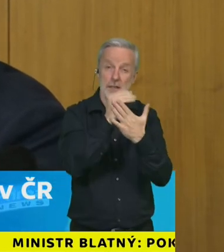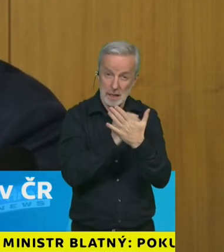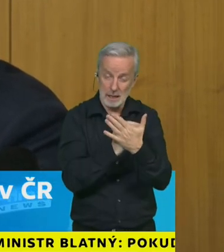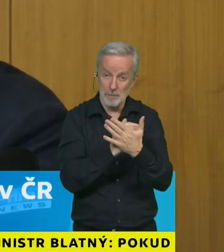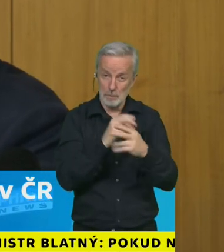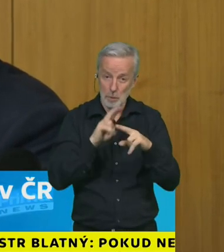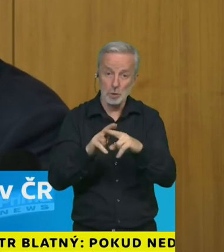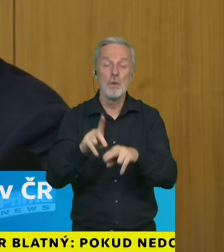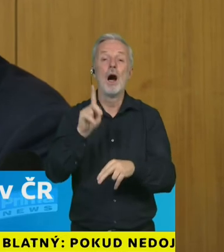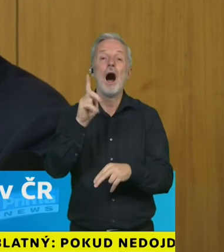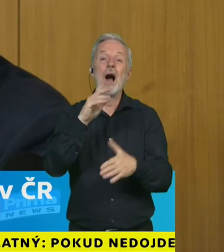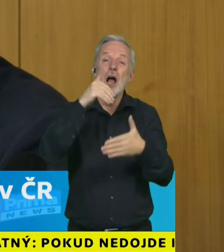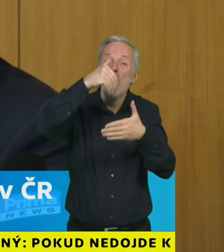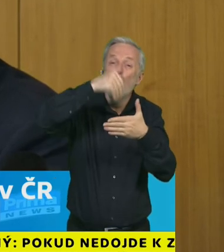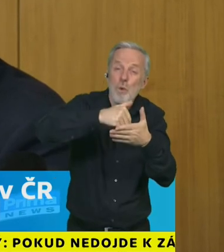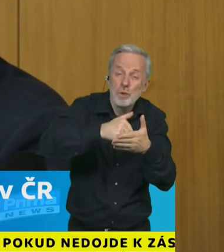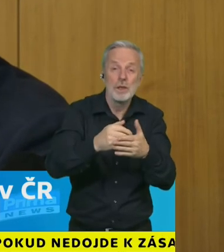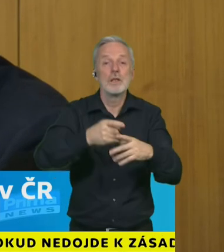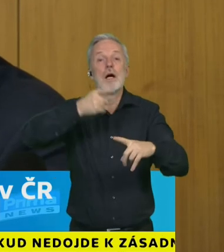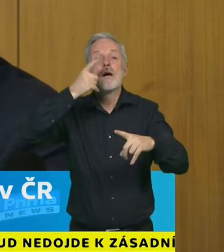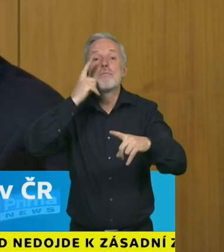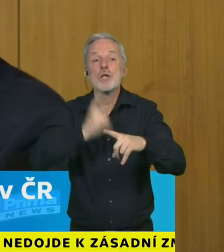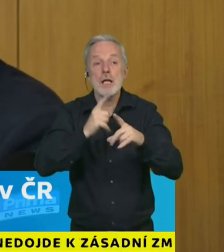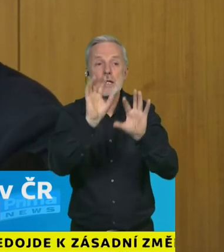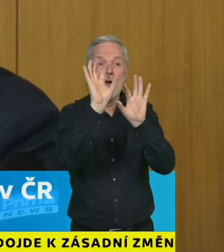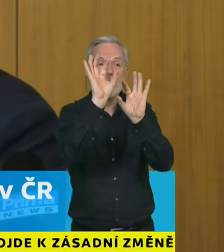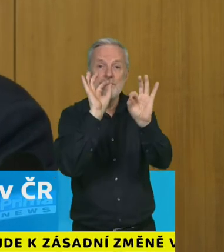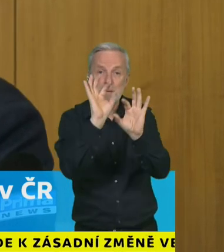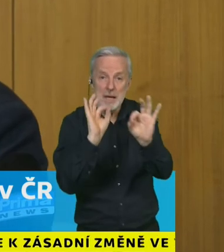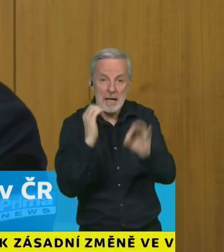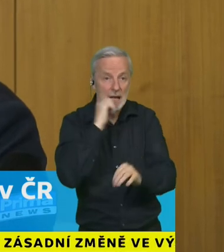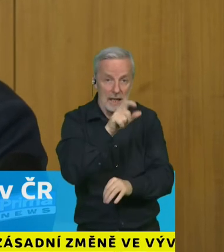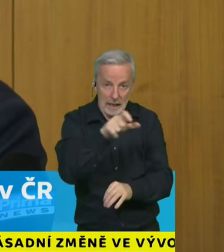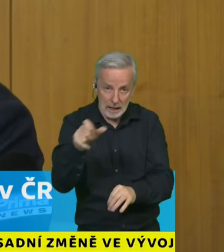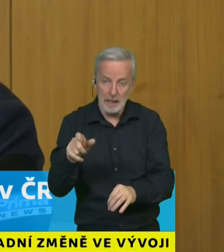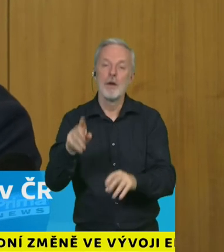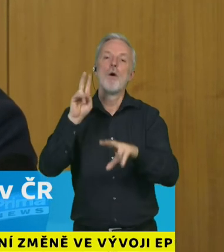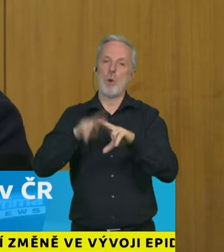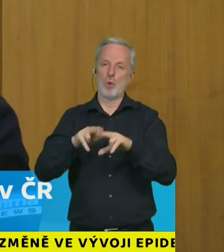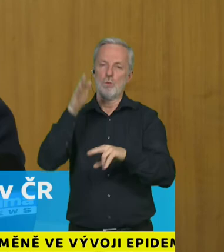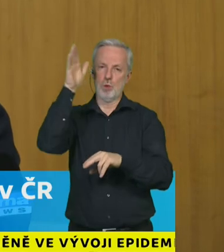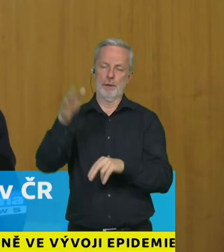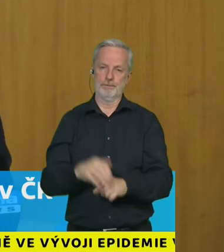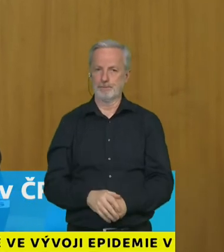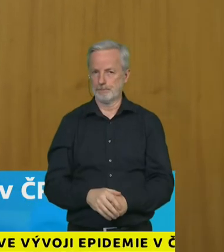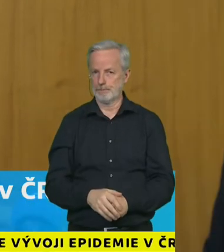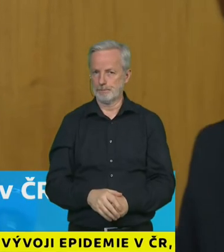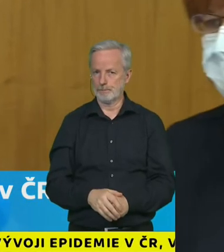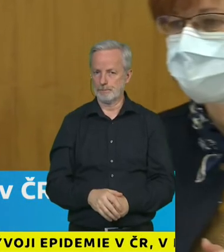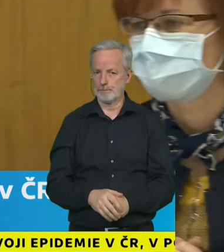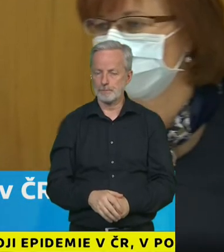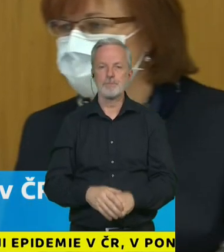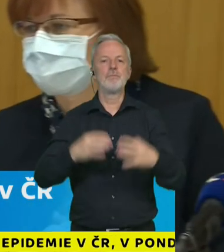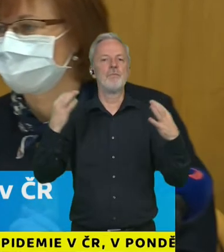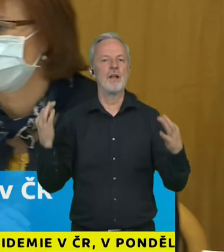budou definovány ti kteří budou úplně na tom prvním místě co se týče komunikace tak